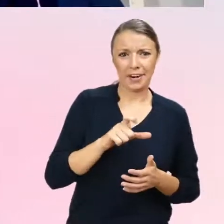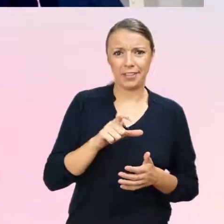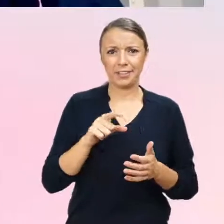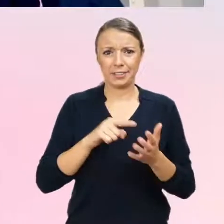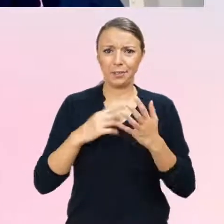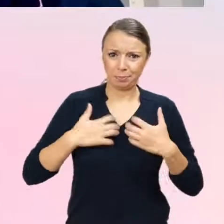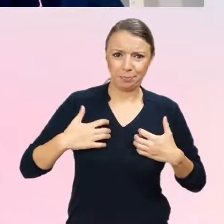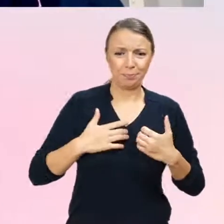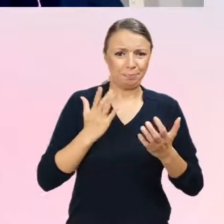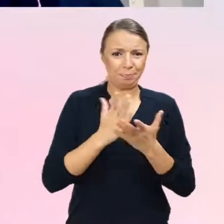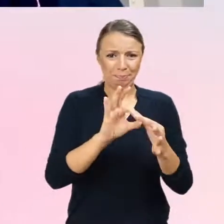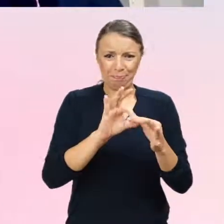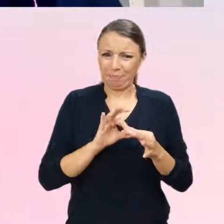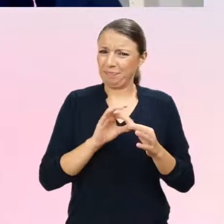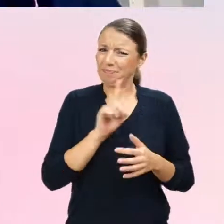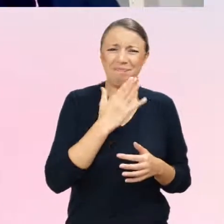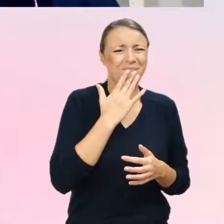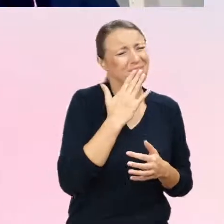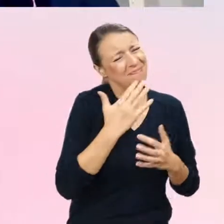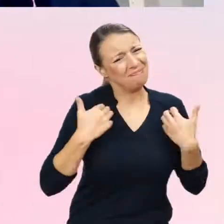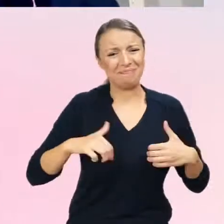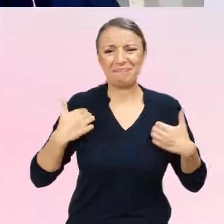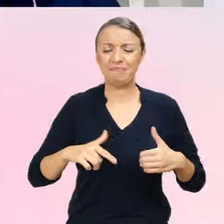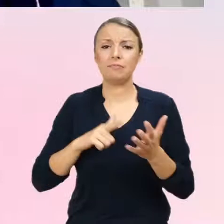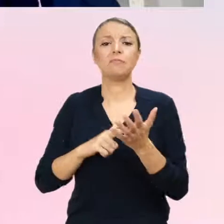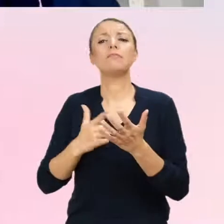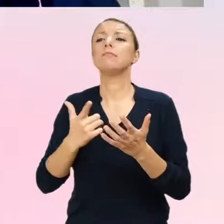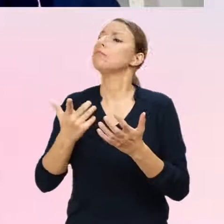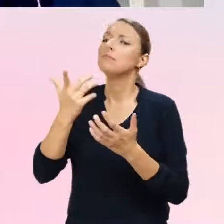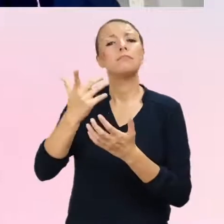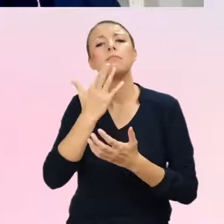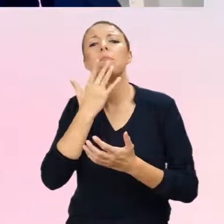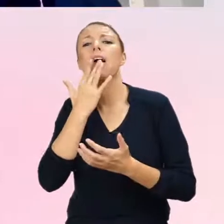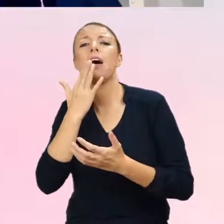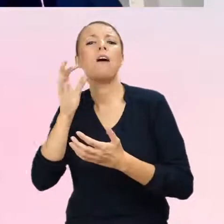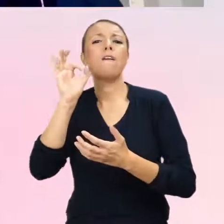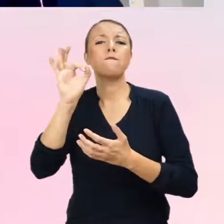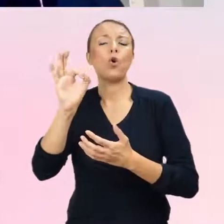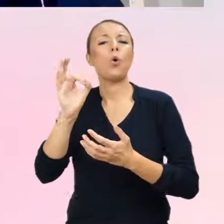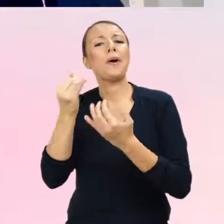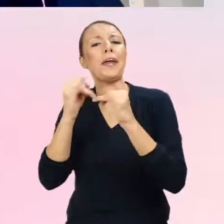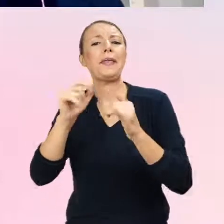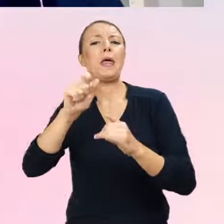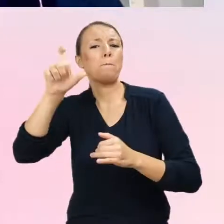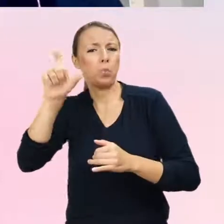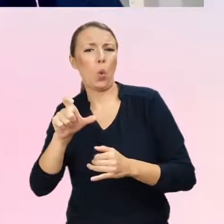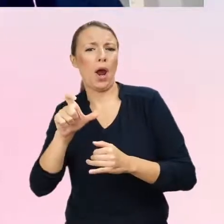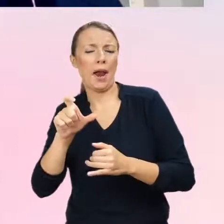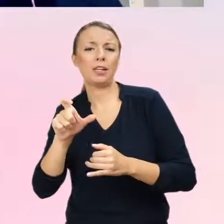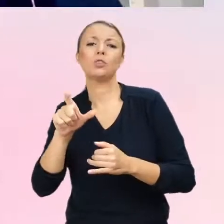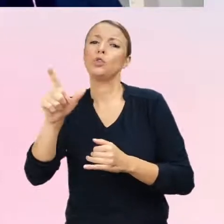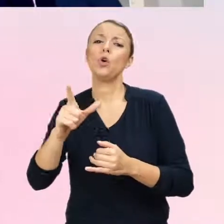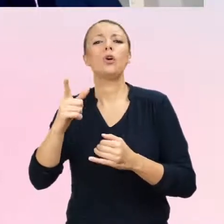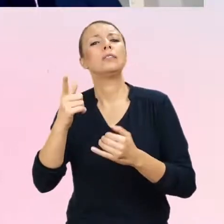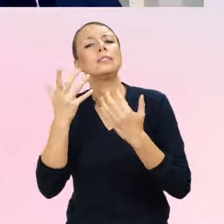adolescentów ze spodziewanymi drugorzędowymi cechami płciowymi w związku z ich niezgodnością z odczuwaną płcią społeczno-kulturową i